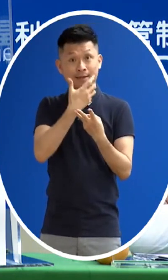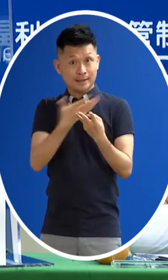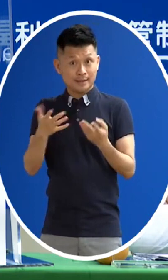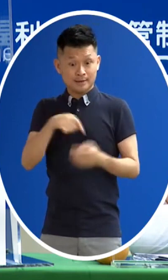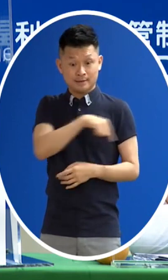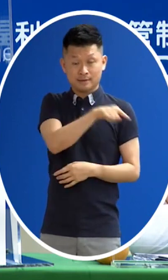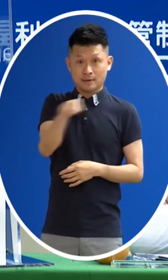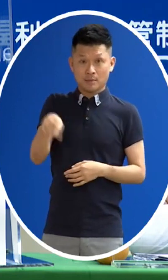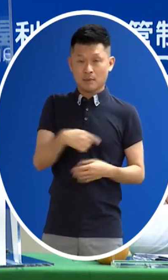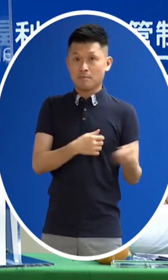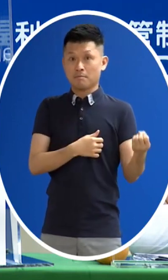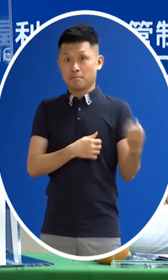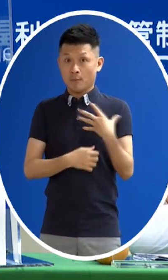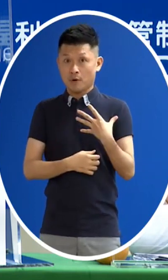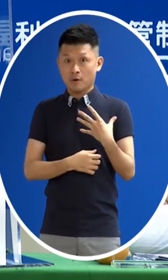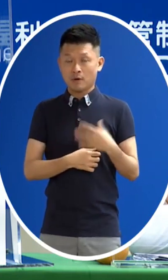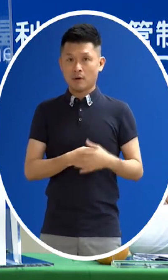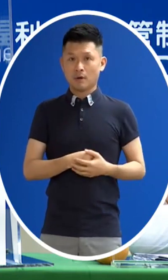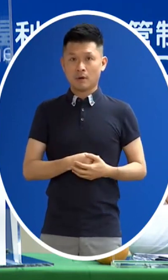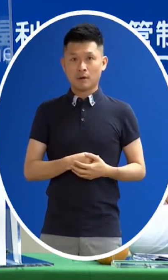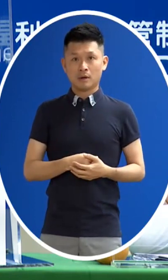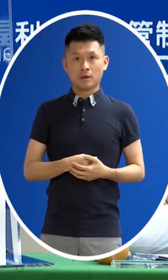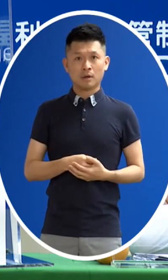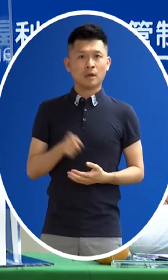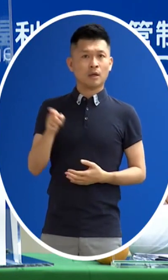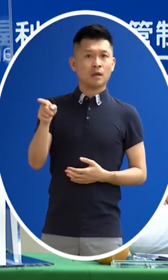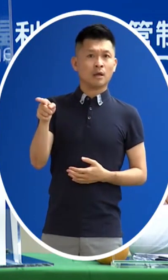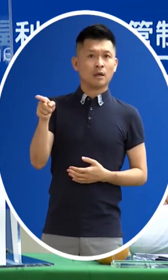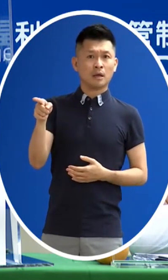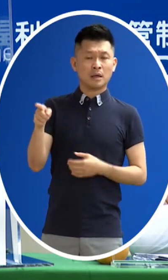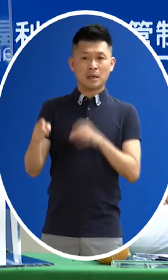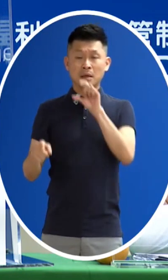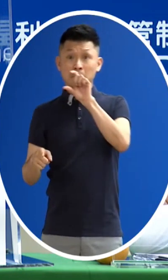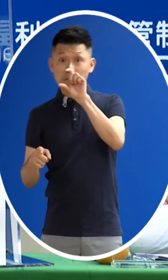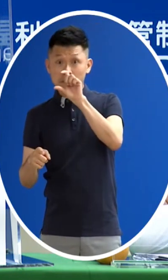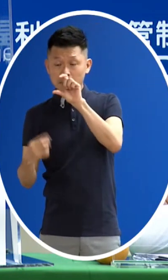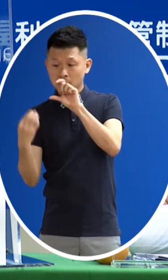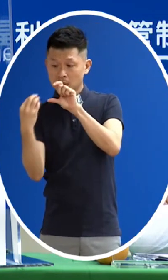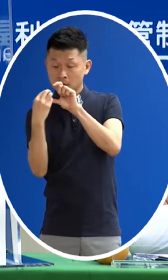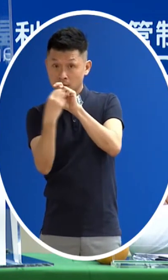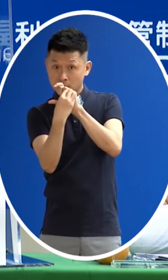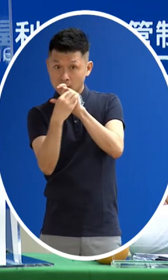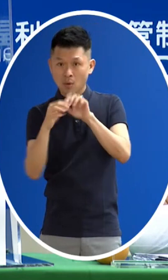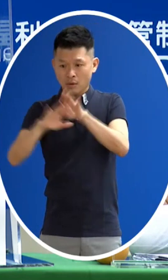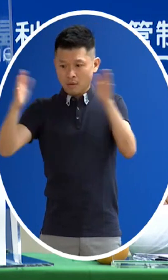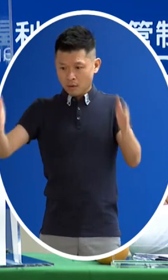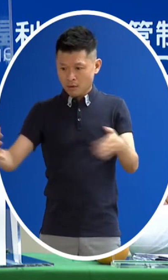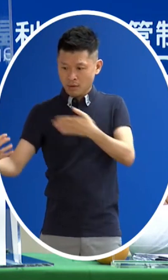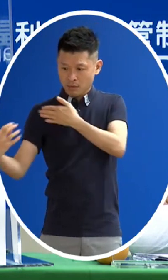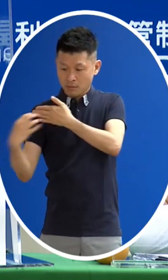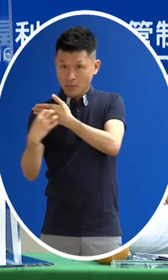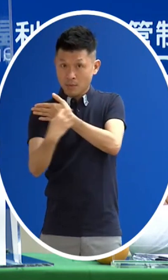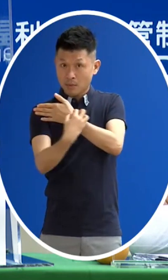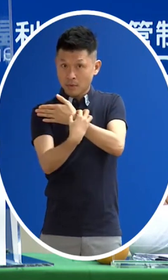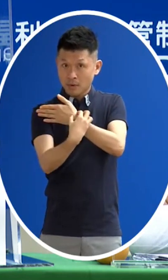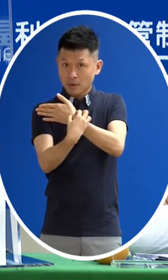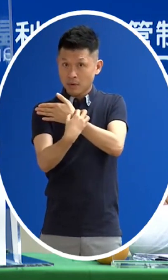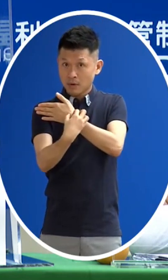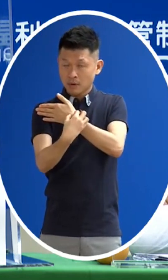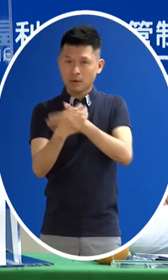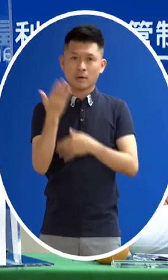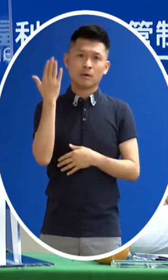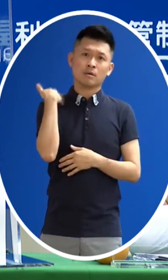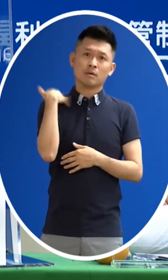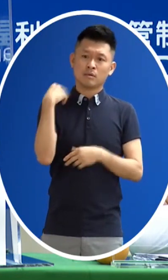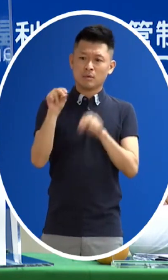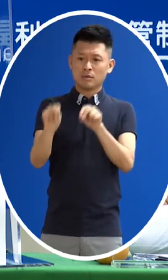這邊有來通知我們就是說 那這樣子的一個評審或者這個外包裝裡面跟我們那